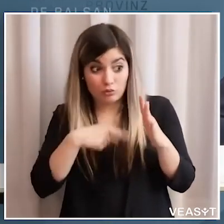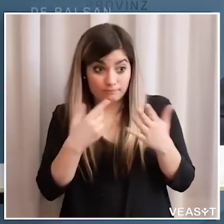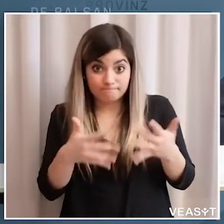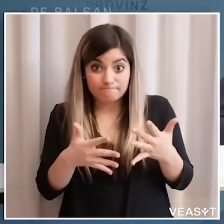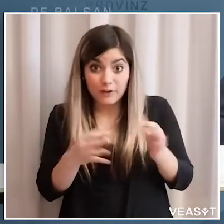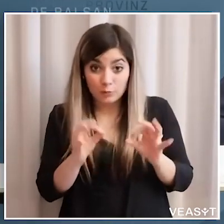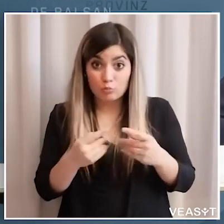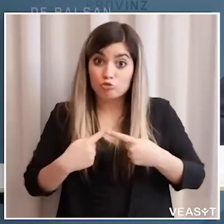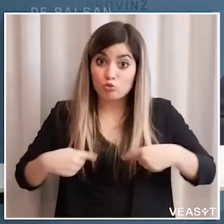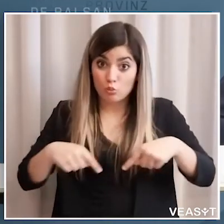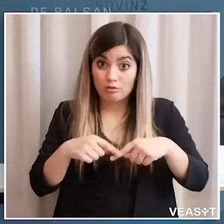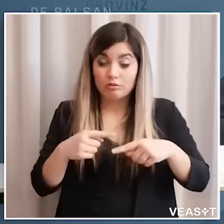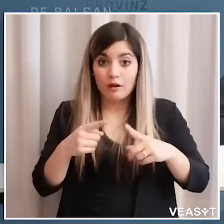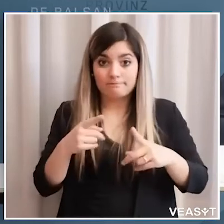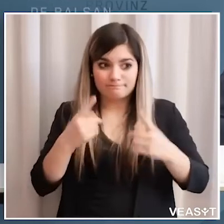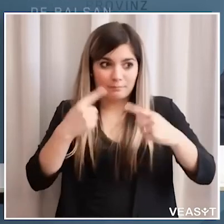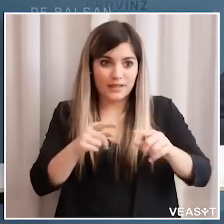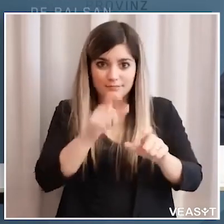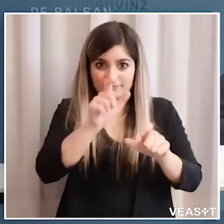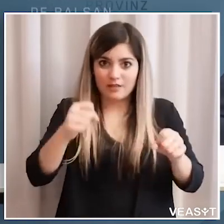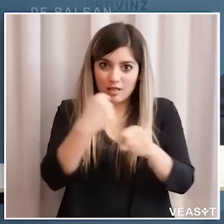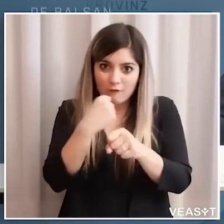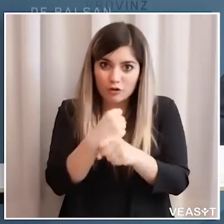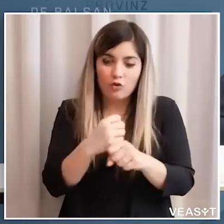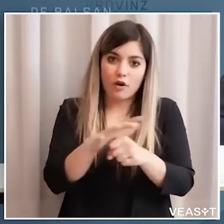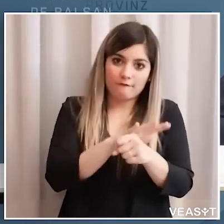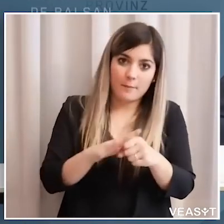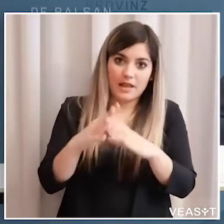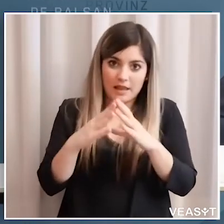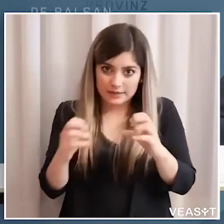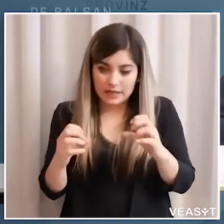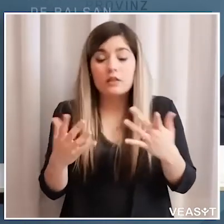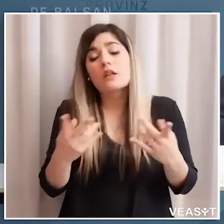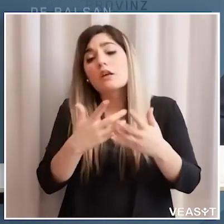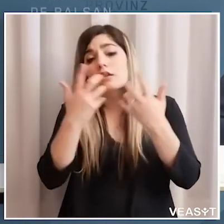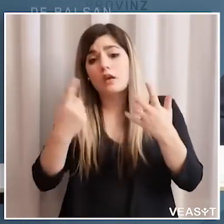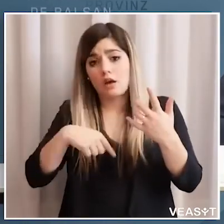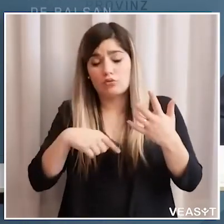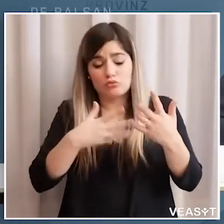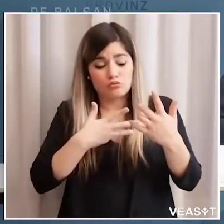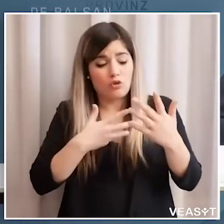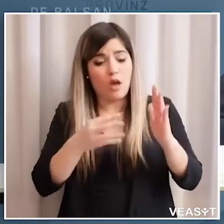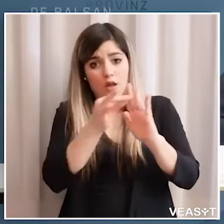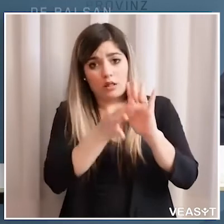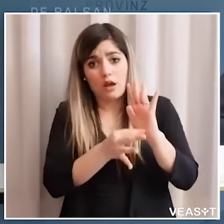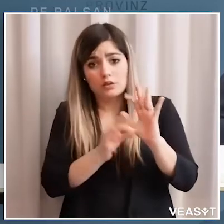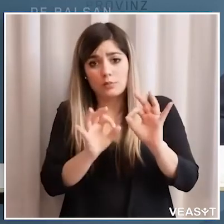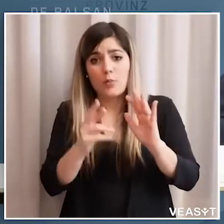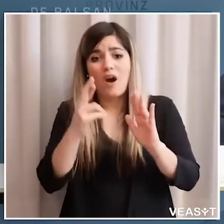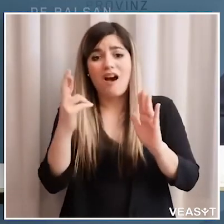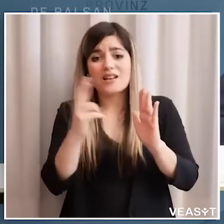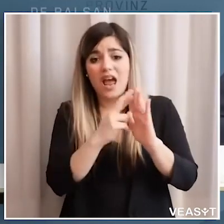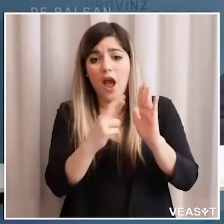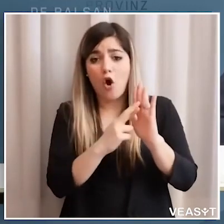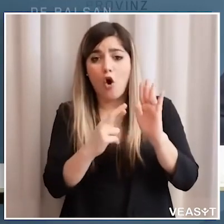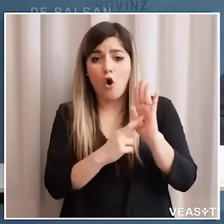posto in essere come giunta per i lavoratori per le famiglie per le aziende ci sono anche tutte le indicazioni per quanto riguarda le regole